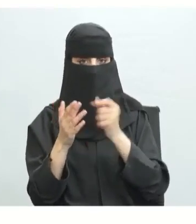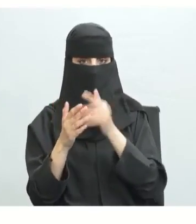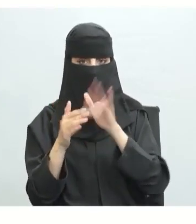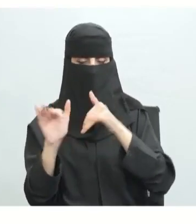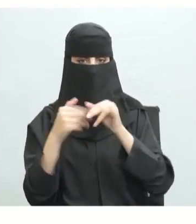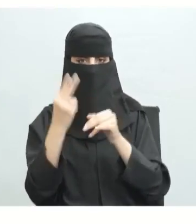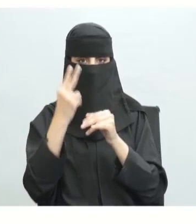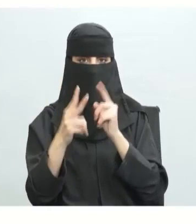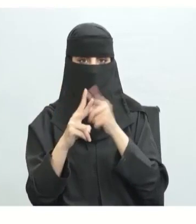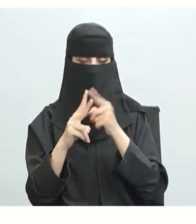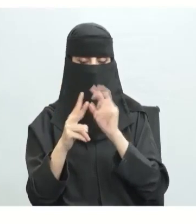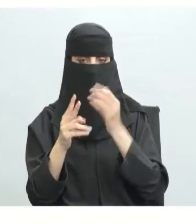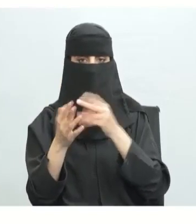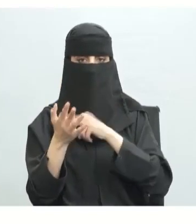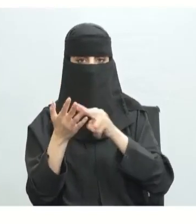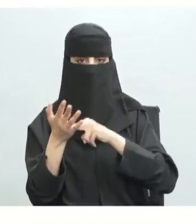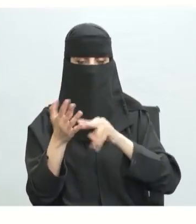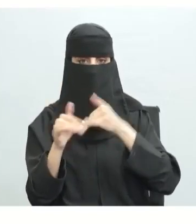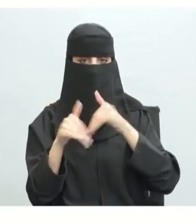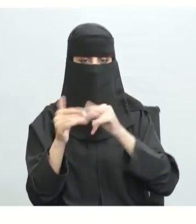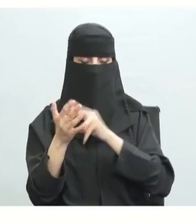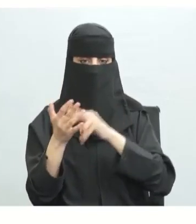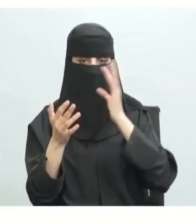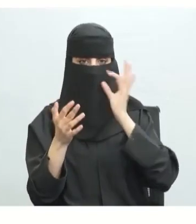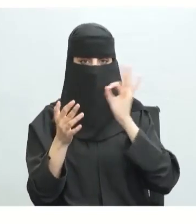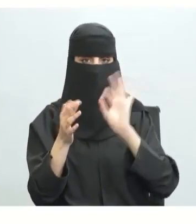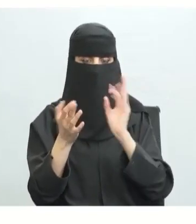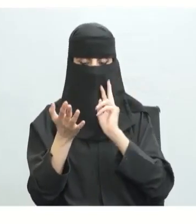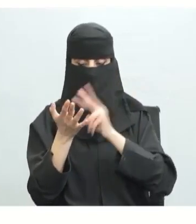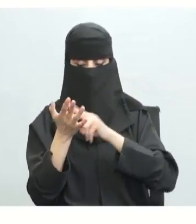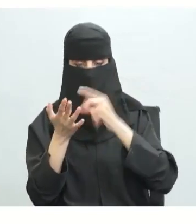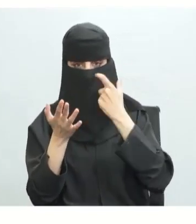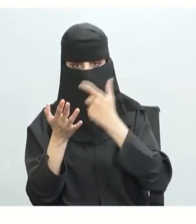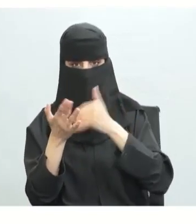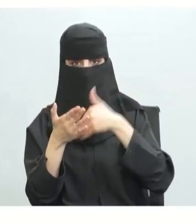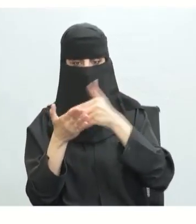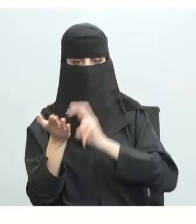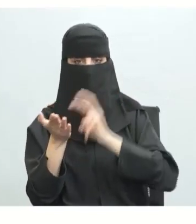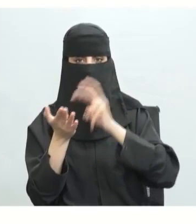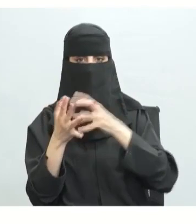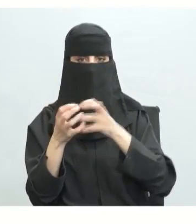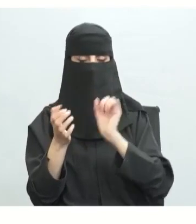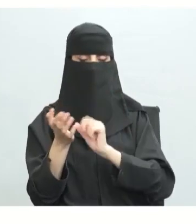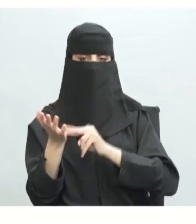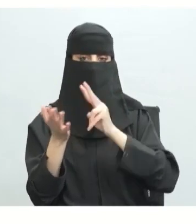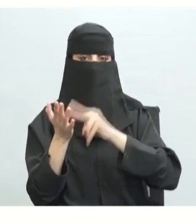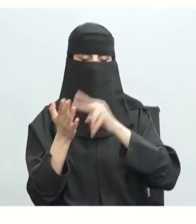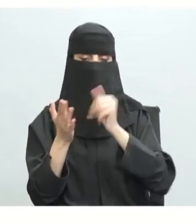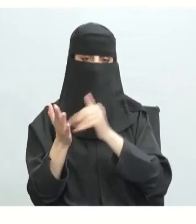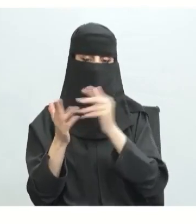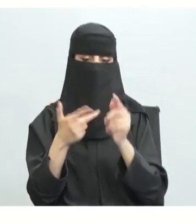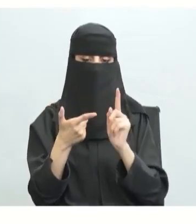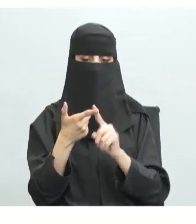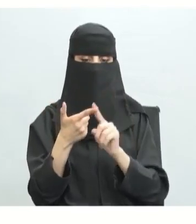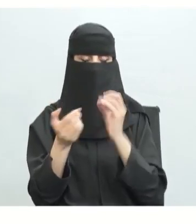طريقتين لأتي استراتيجية قراءة ذكية تعتمد هذه استراتيجية على اقتناص جوهر المعنى والقفز عن التفاصيل وهناك معينات تساعد القارئ على اقتناص جوهر المعنى